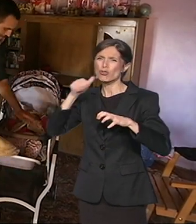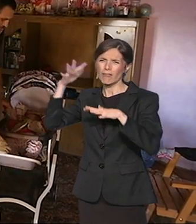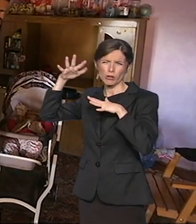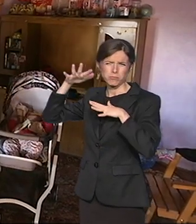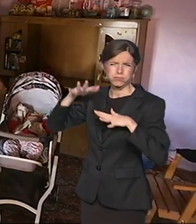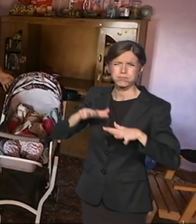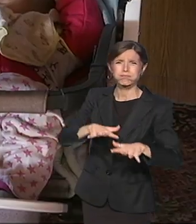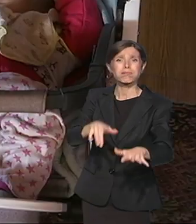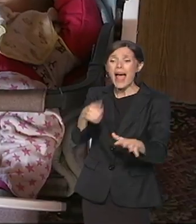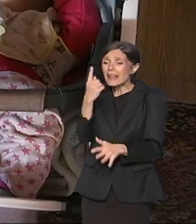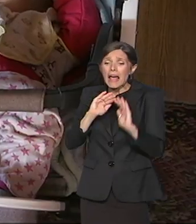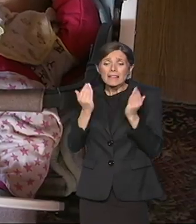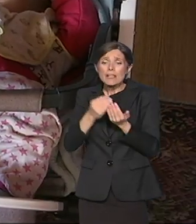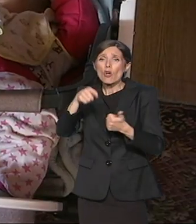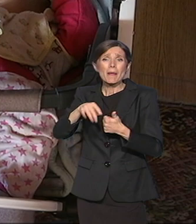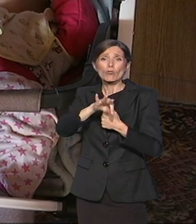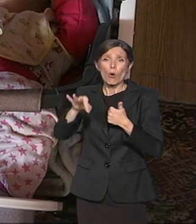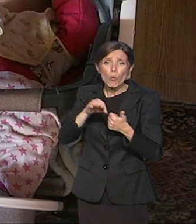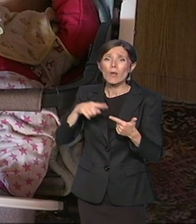dnevna i kuhinja bez vode.